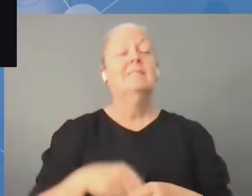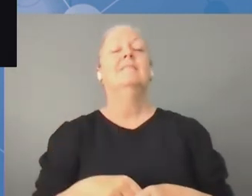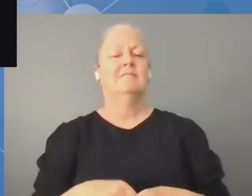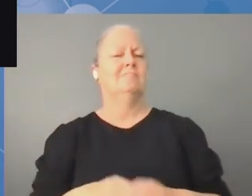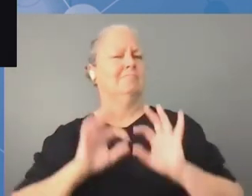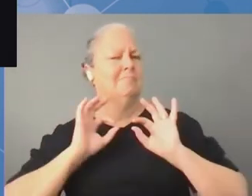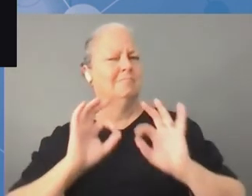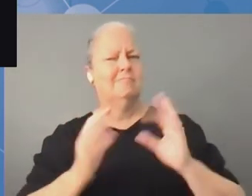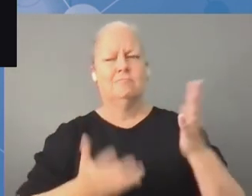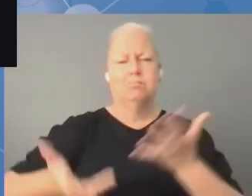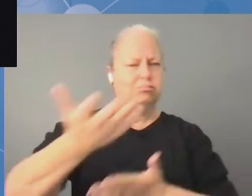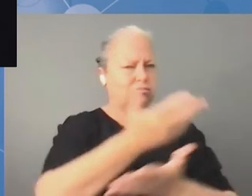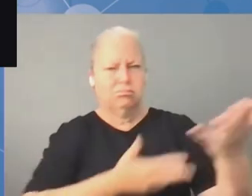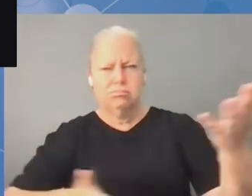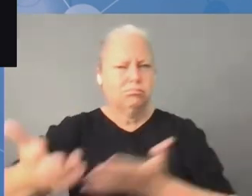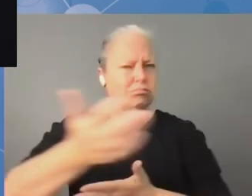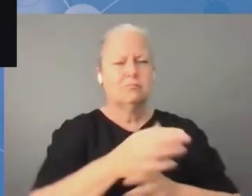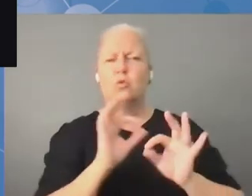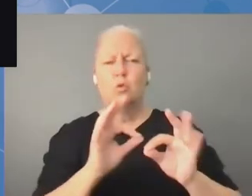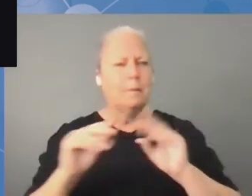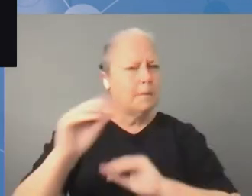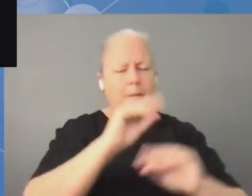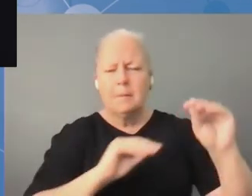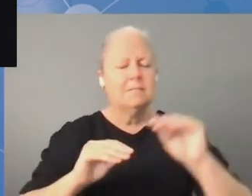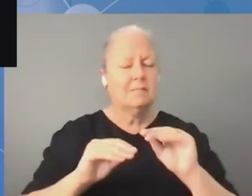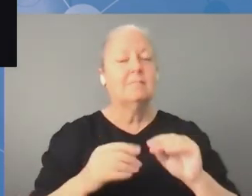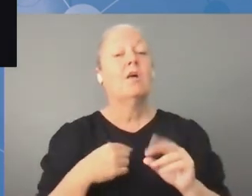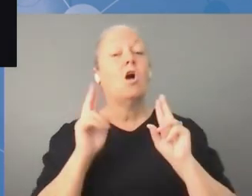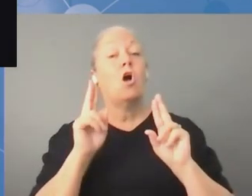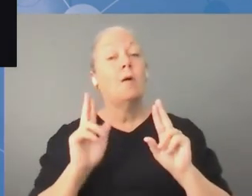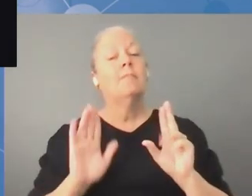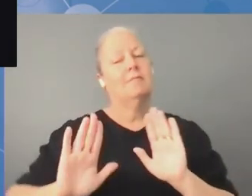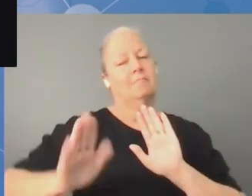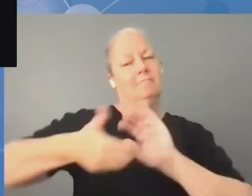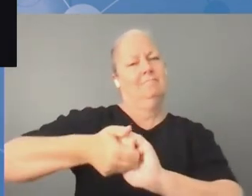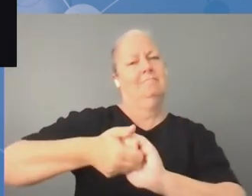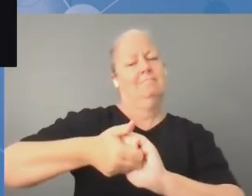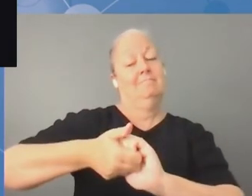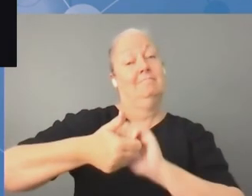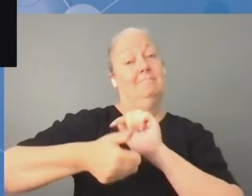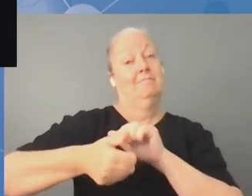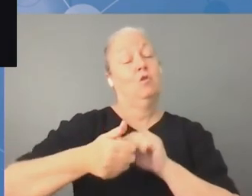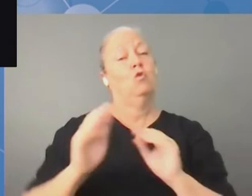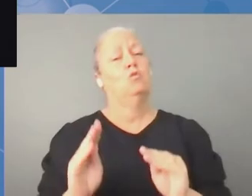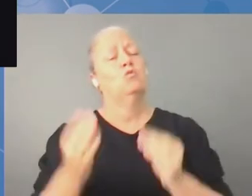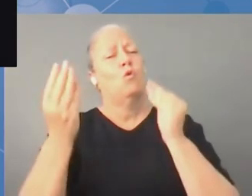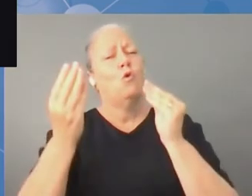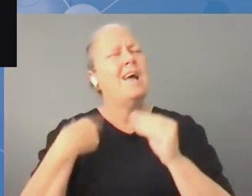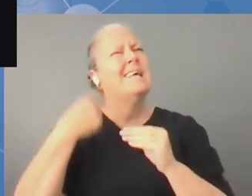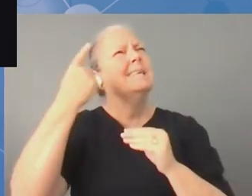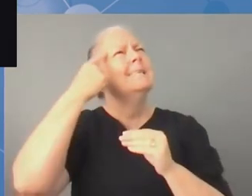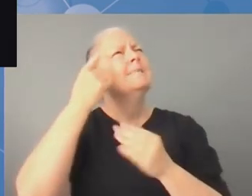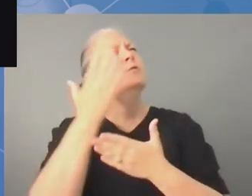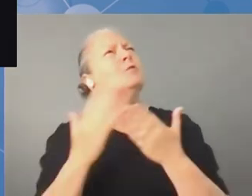Te kilka dni obfitowały w niezwykle interesujące dyskusje. Miejmy nadzieję, że w przyszłości przerodzą się w rzeczywistą